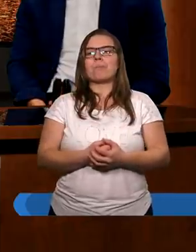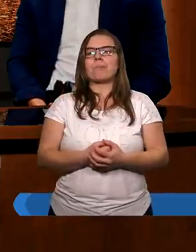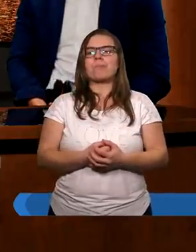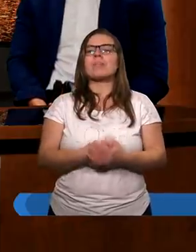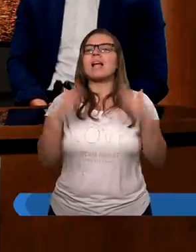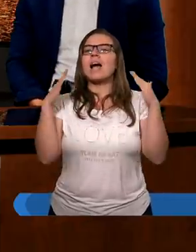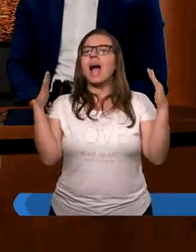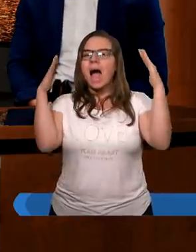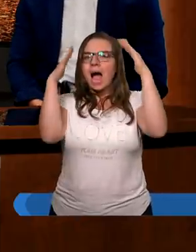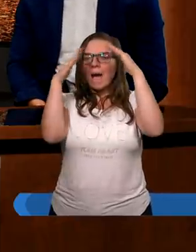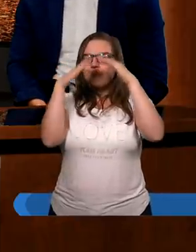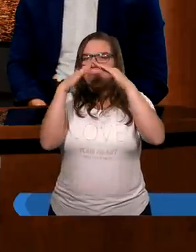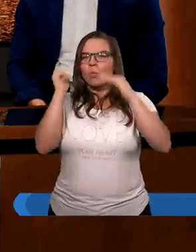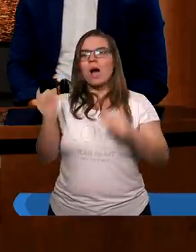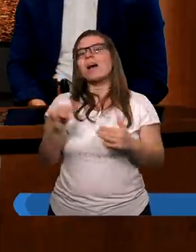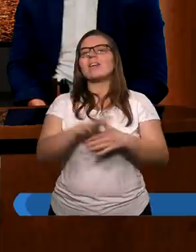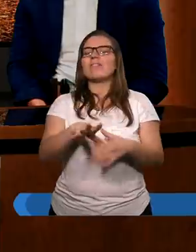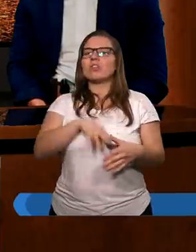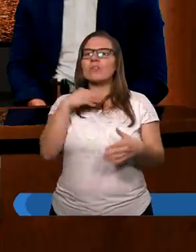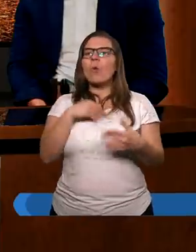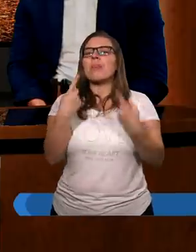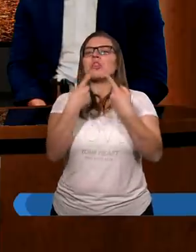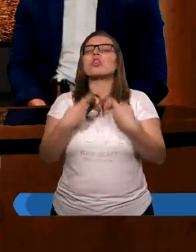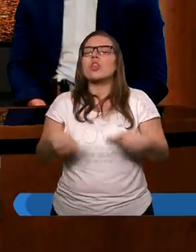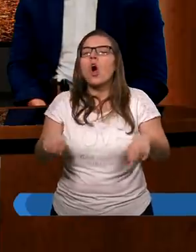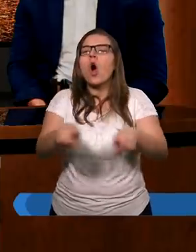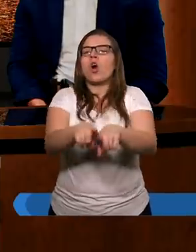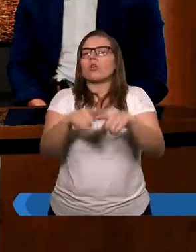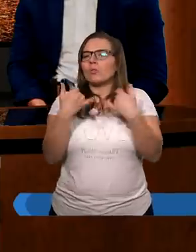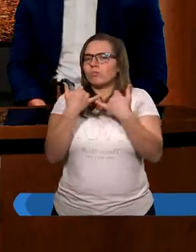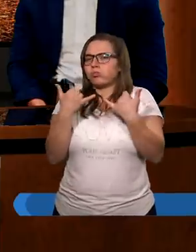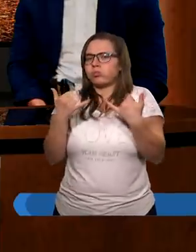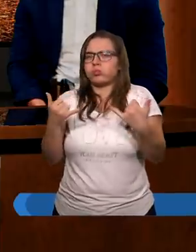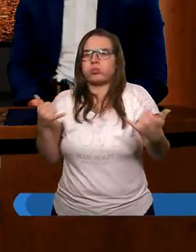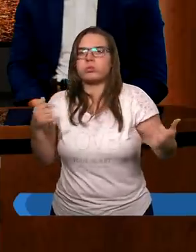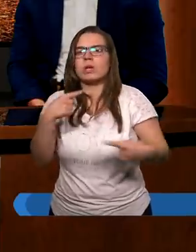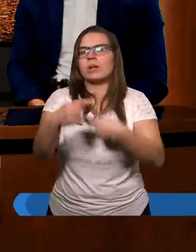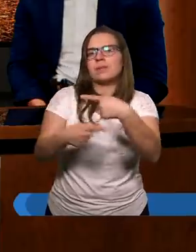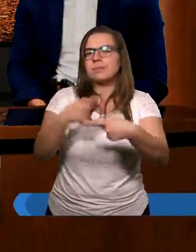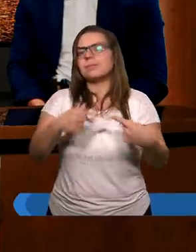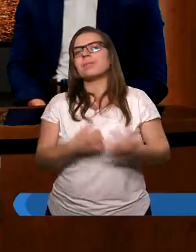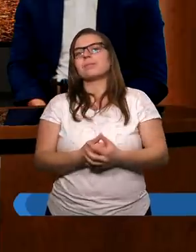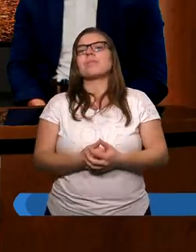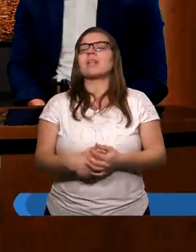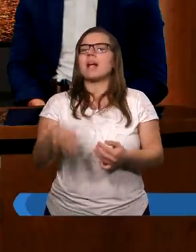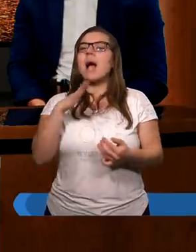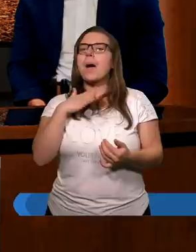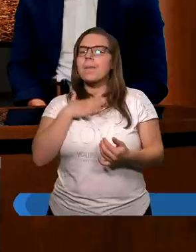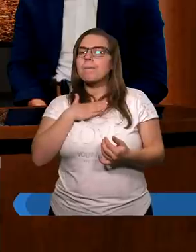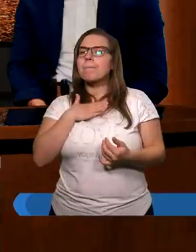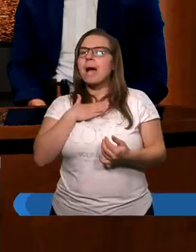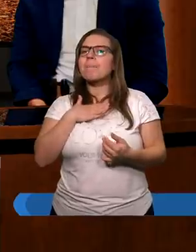Kapłani w świątyni dokonywali różnych obrzędów, ale mamy